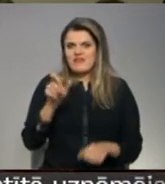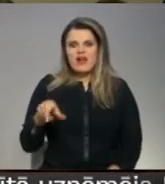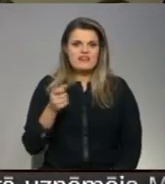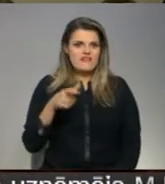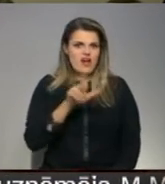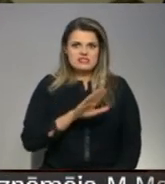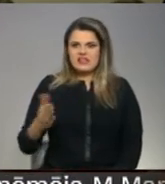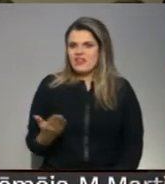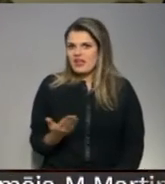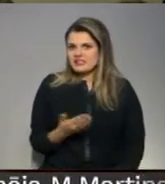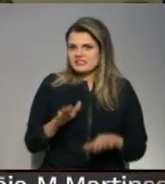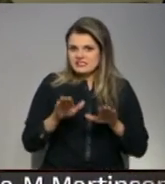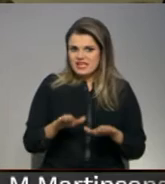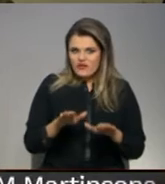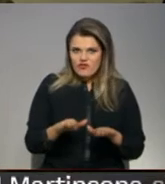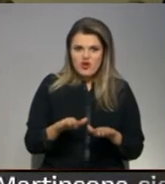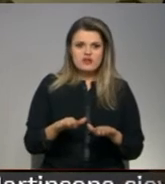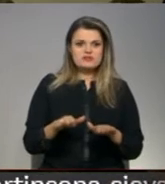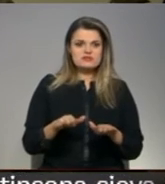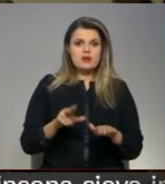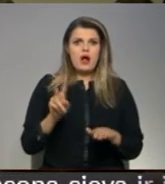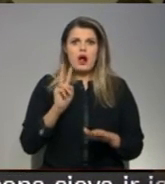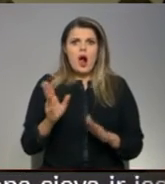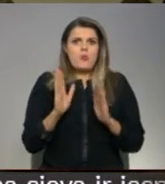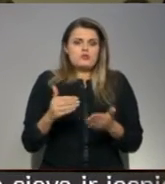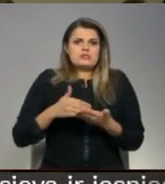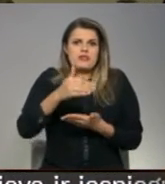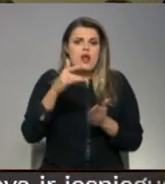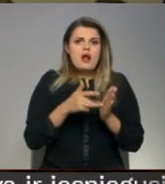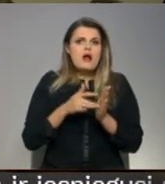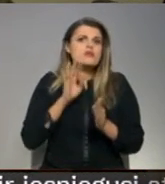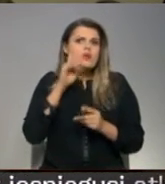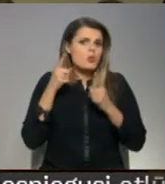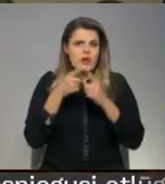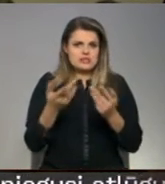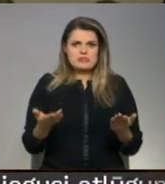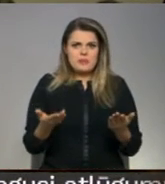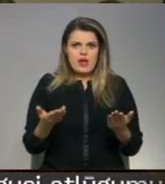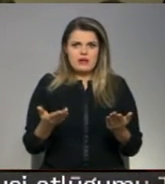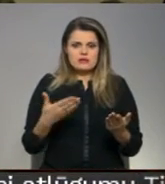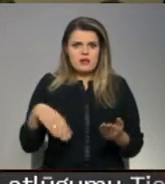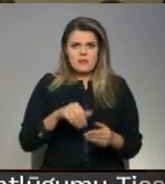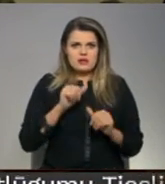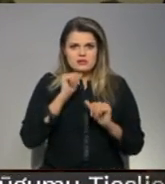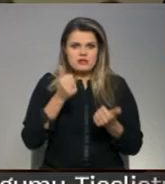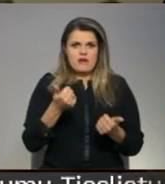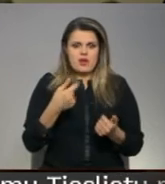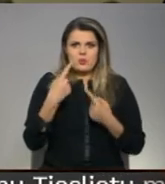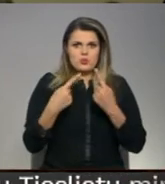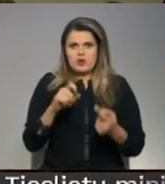nav, tā internetu skolotā pazūka, ko tā, kādas perspektīvas. Mēs par bēdēm, teiksim, nevaram runāt vēl,